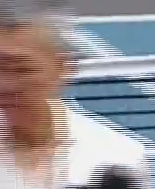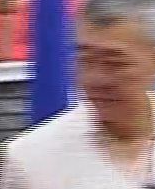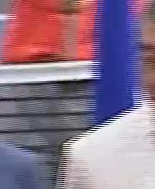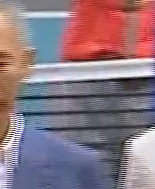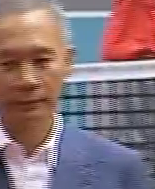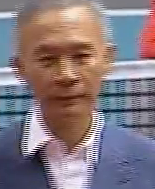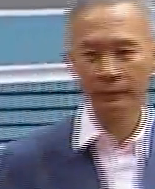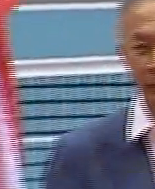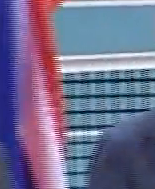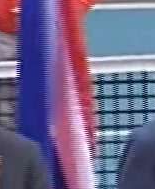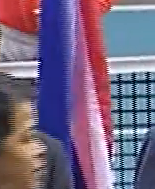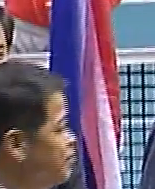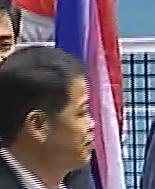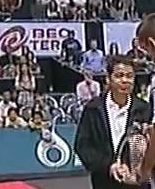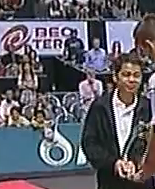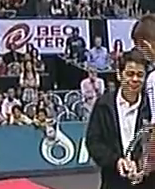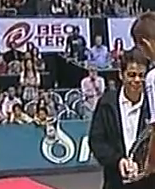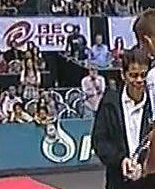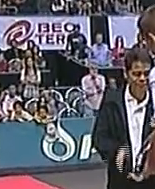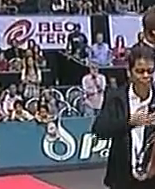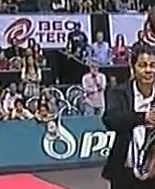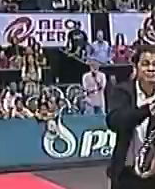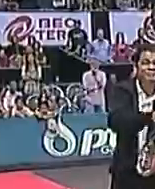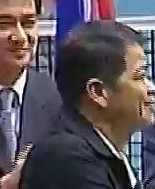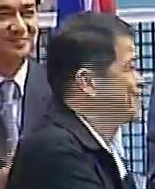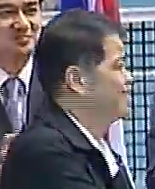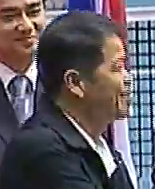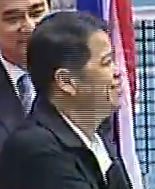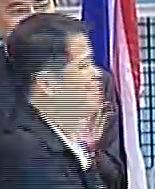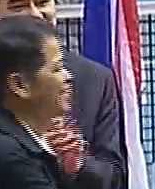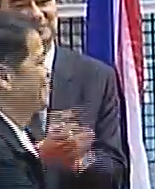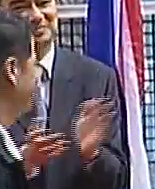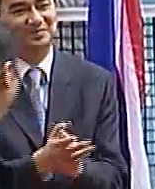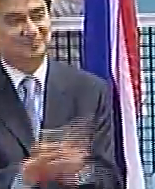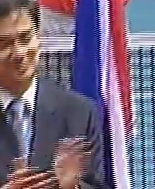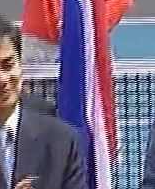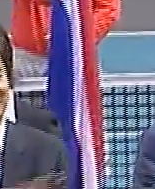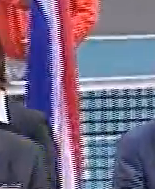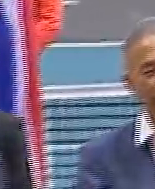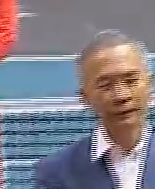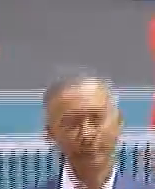Viktor Trojski izgubio finale turnira u Bankoku, očekuje za napredak na ATP listi.